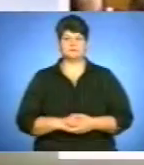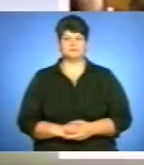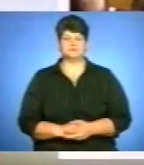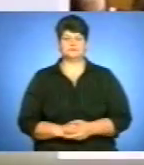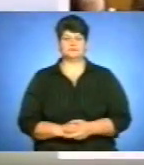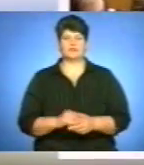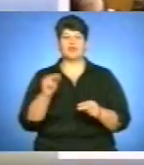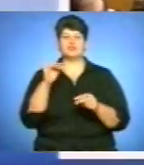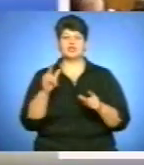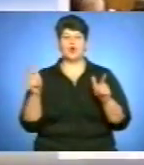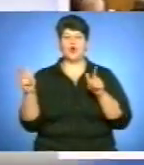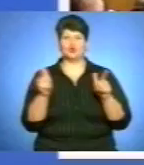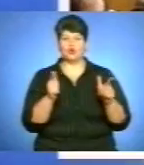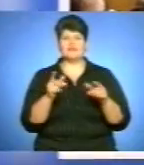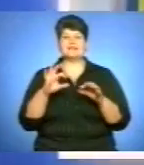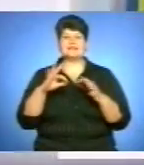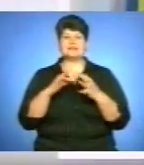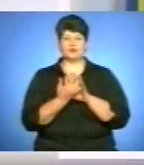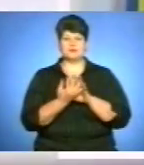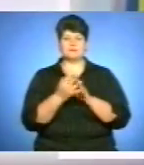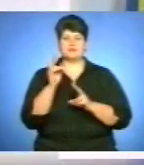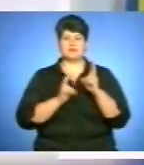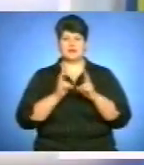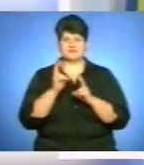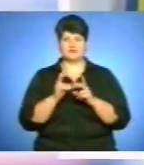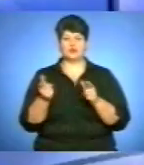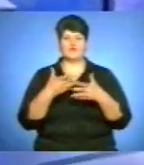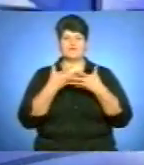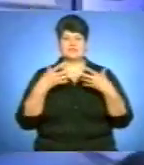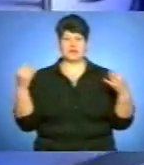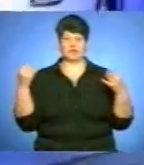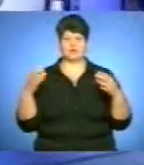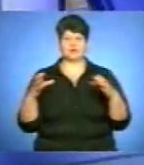Чи готові сільгосп-підприємства Тернопільщини до весняної посівної кампанії?